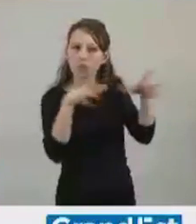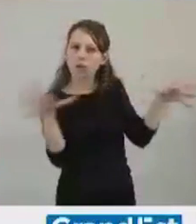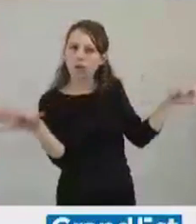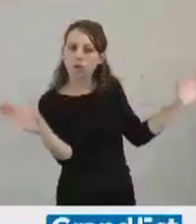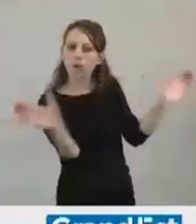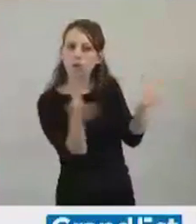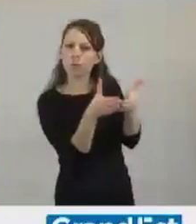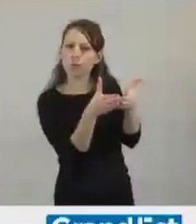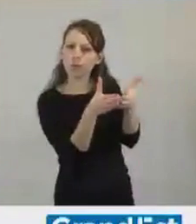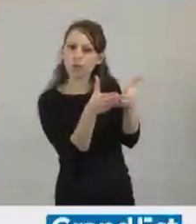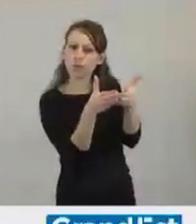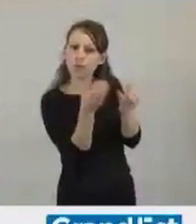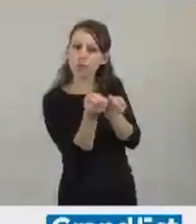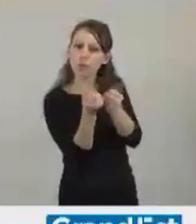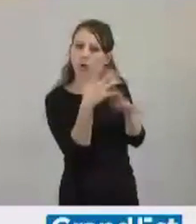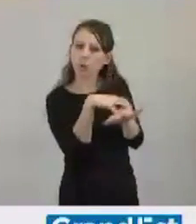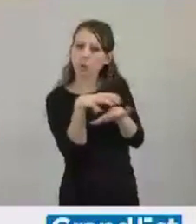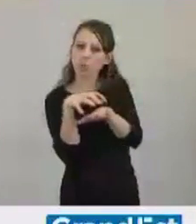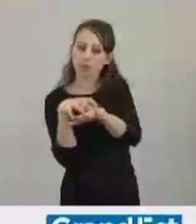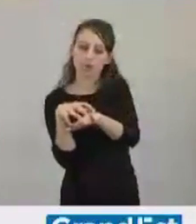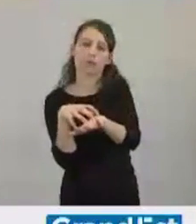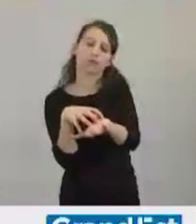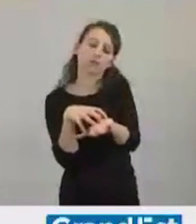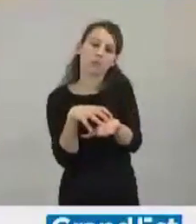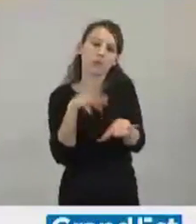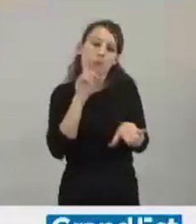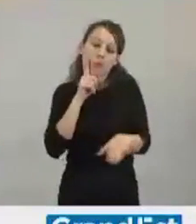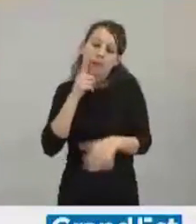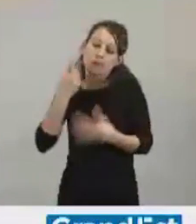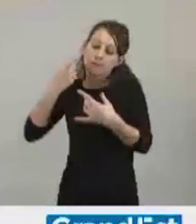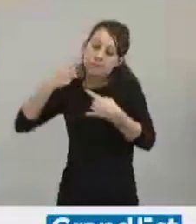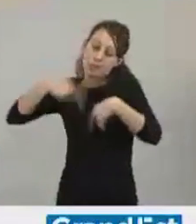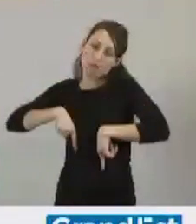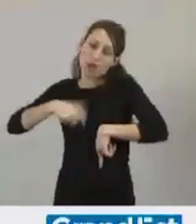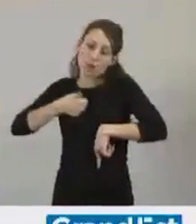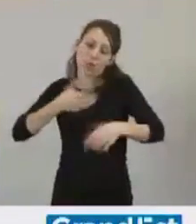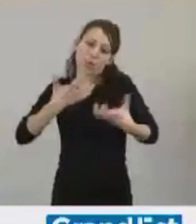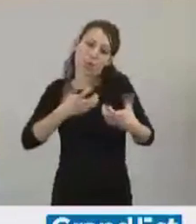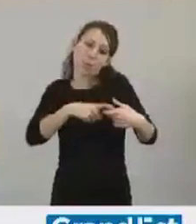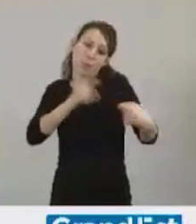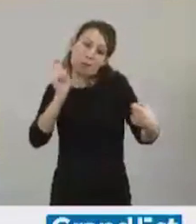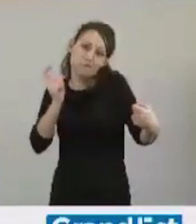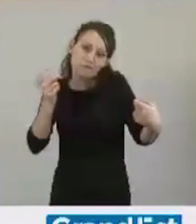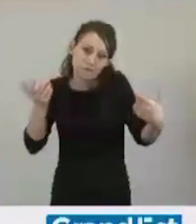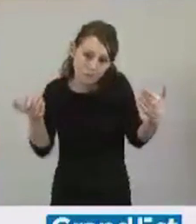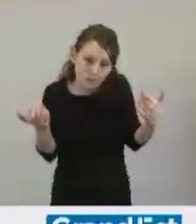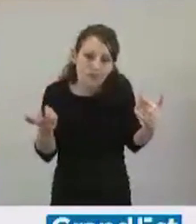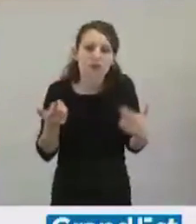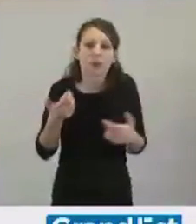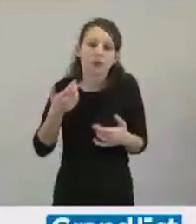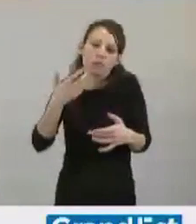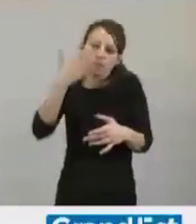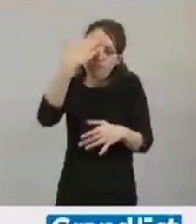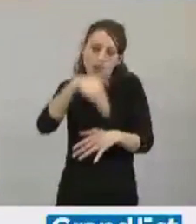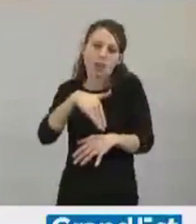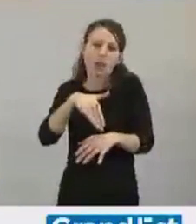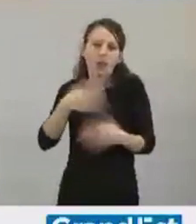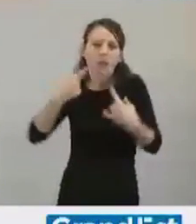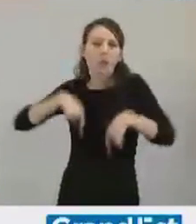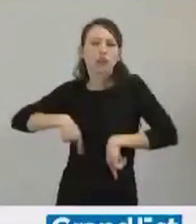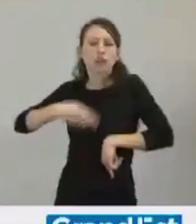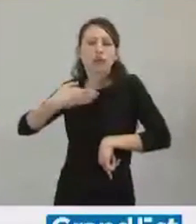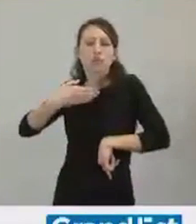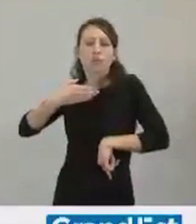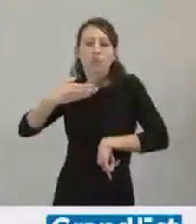souhaite, d'une manière à peu près précise, se désengager jusqu'à présent. Je vous rappelle que le ministre Macron